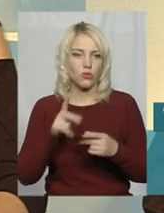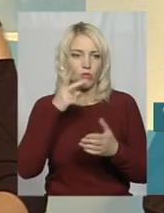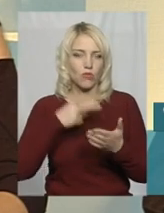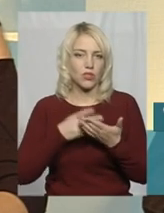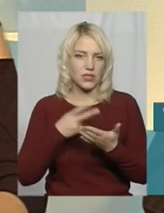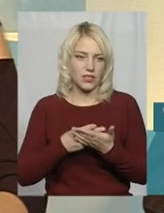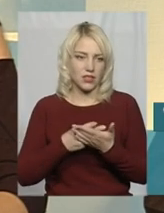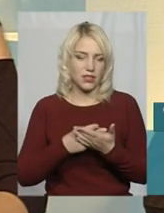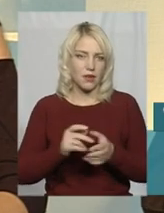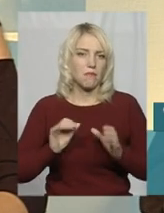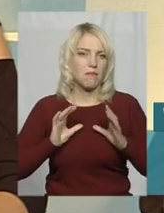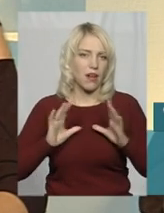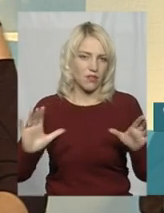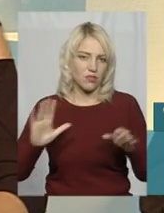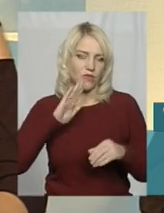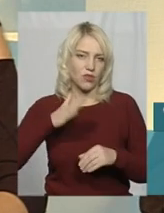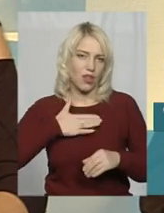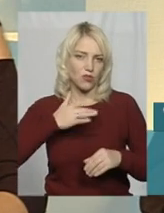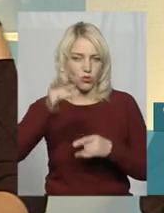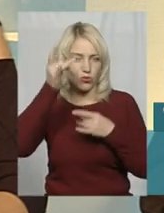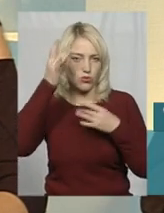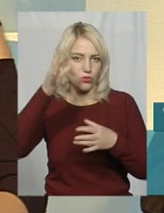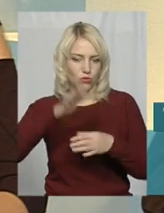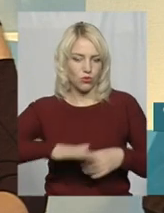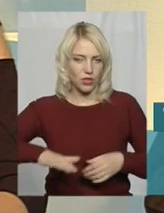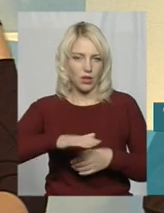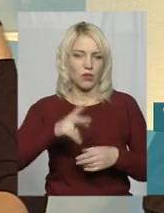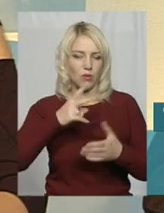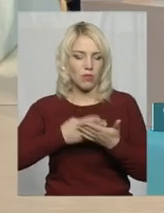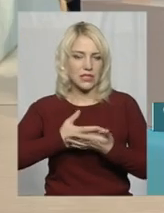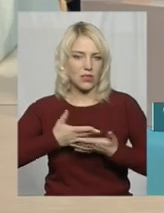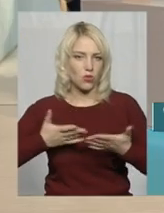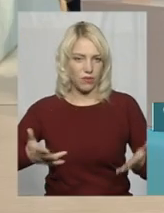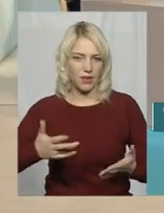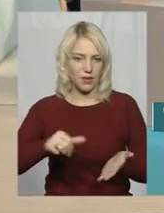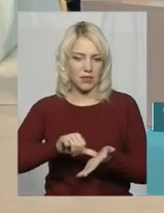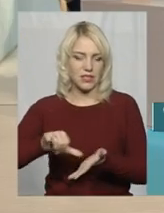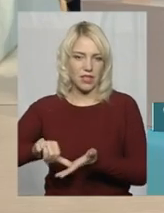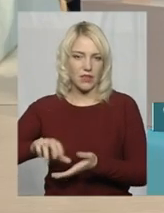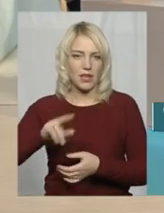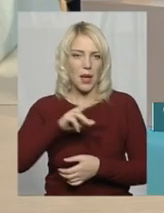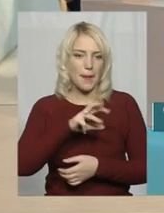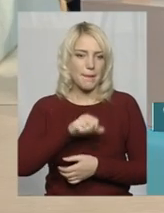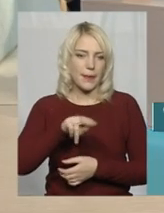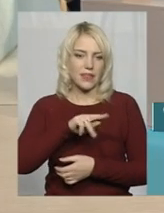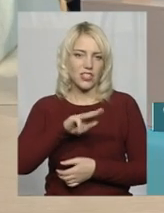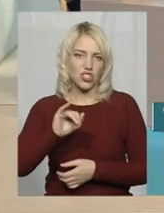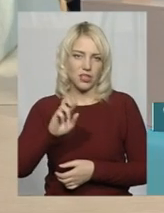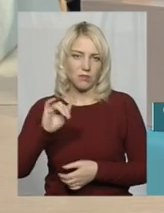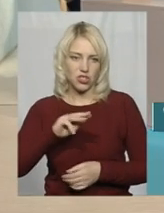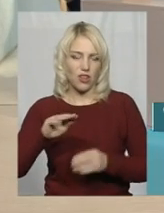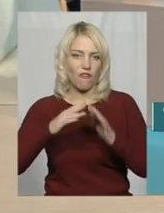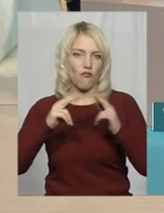багатство нашого фольклора, для того, щоб презентувати, представити Меджибіську фортецю. Ну, а